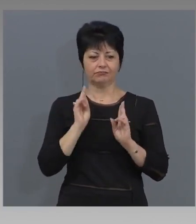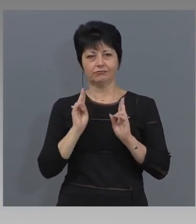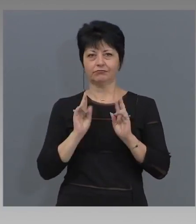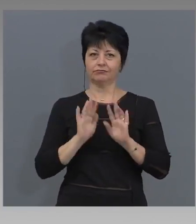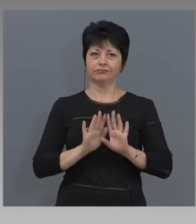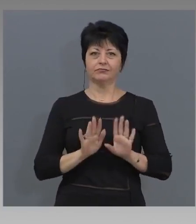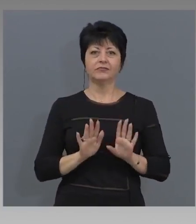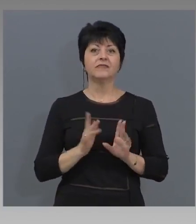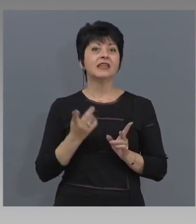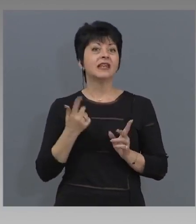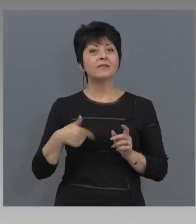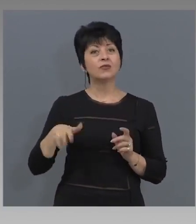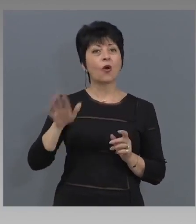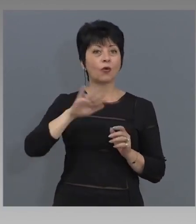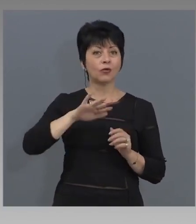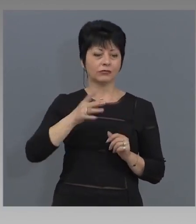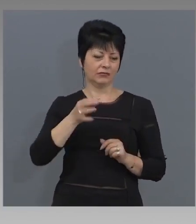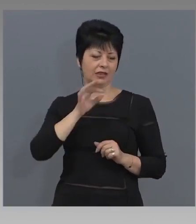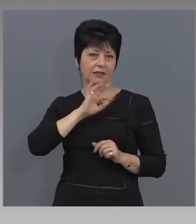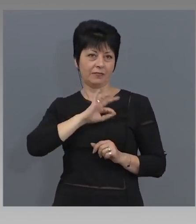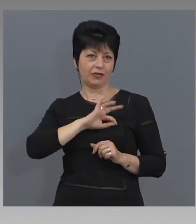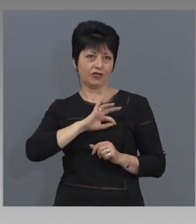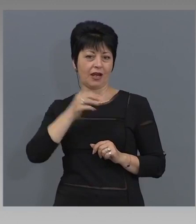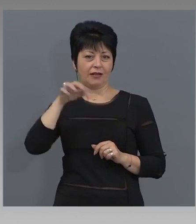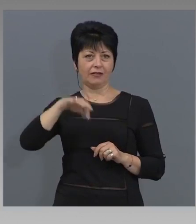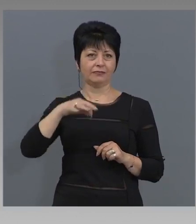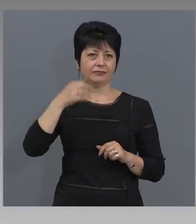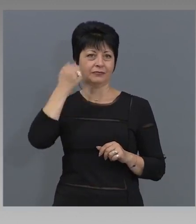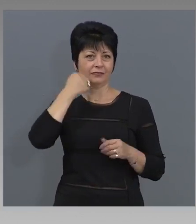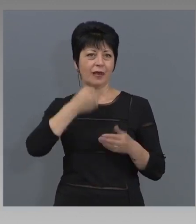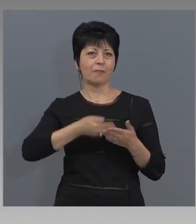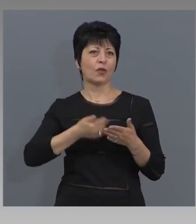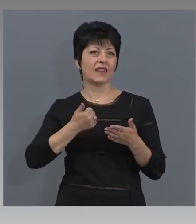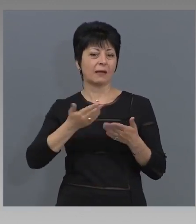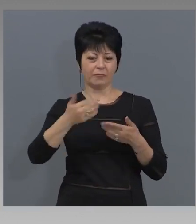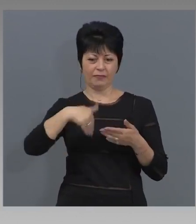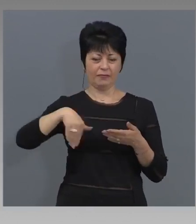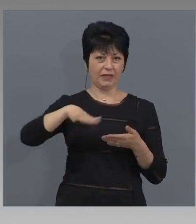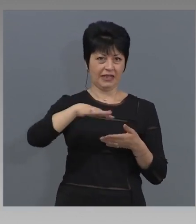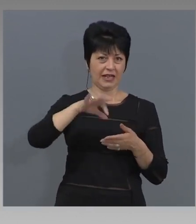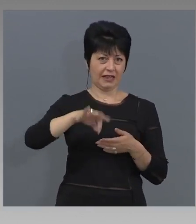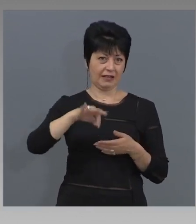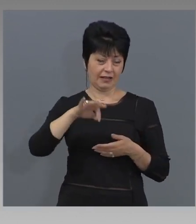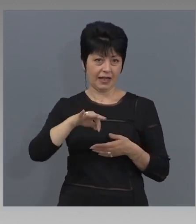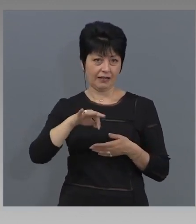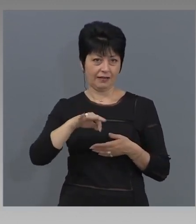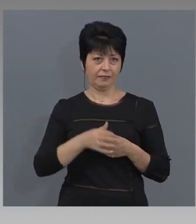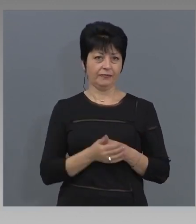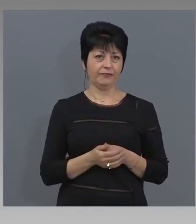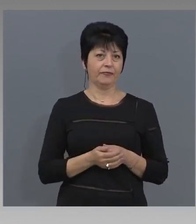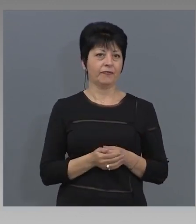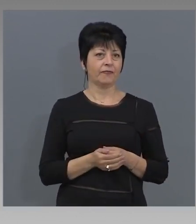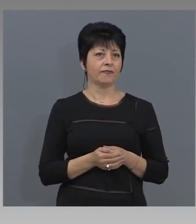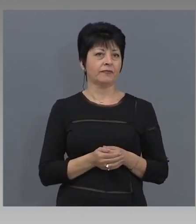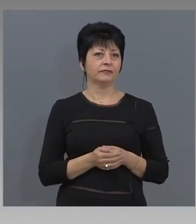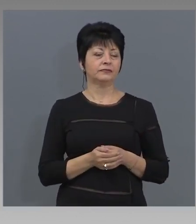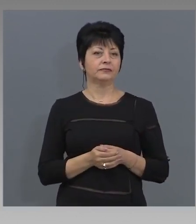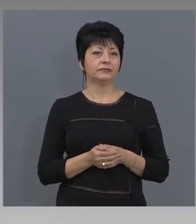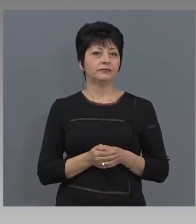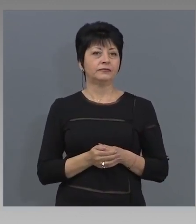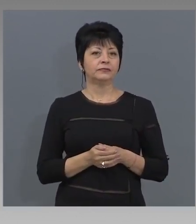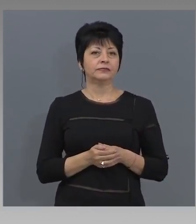-много да спечели потребителя, но ние и да помогнеме на секторите, които в момента имат изключителна трудност. Благодаря.